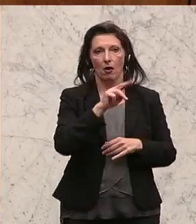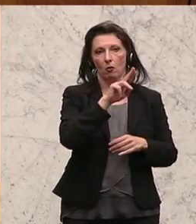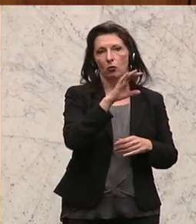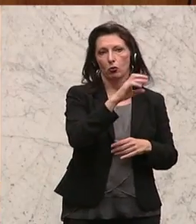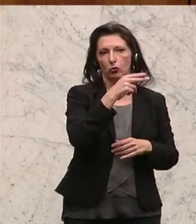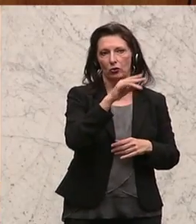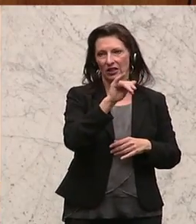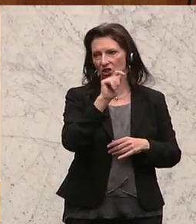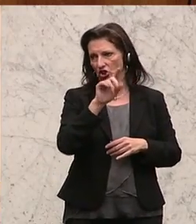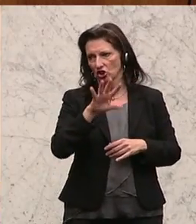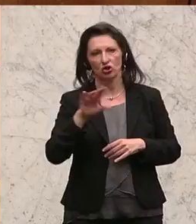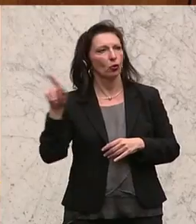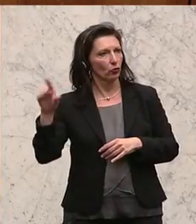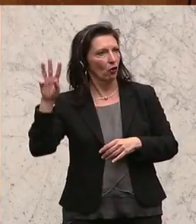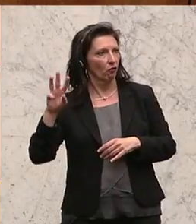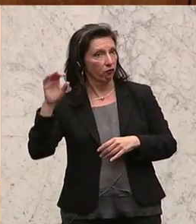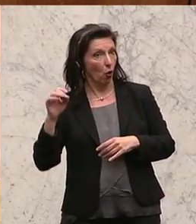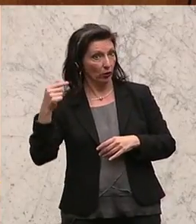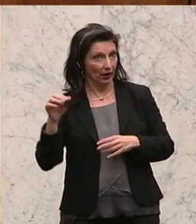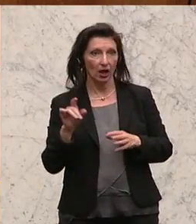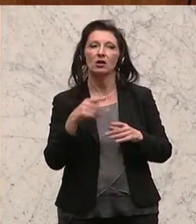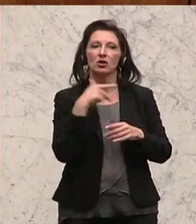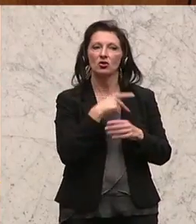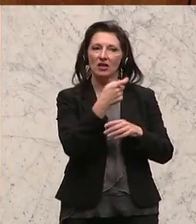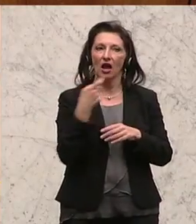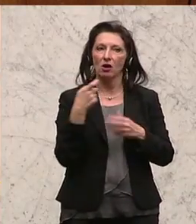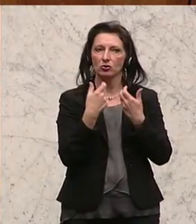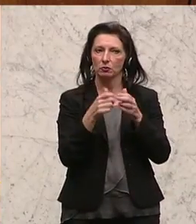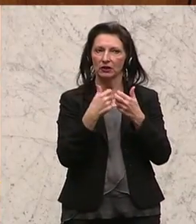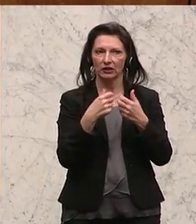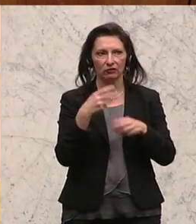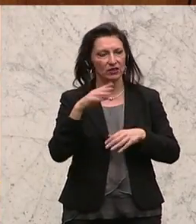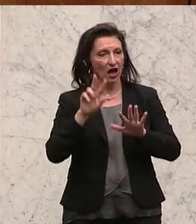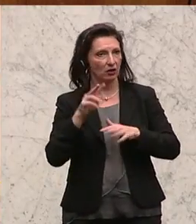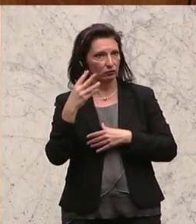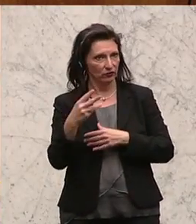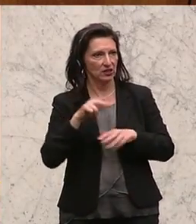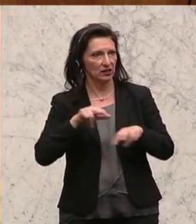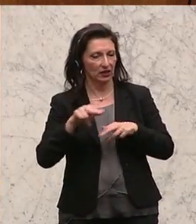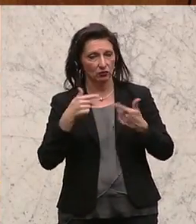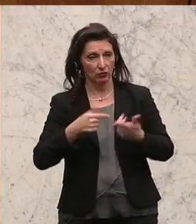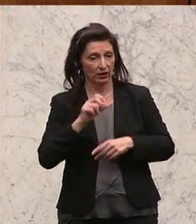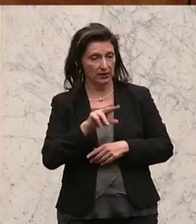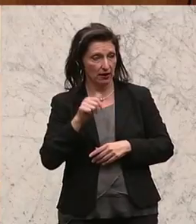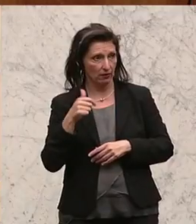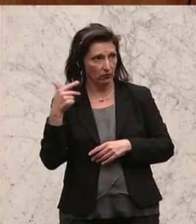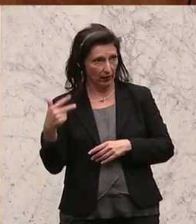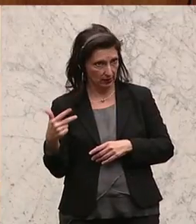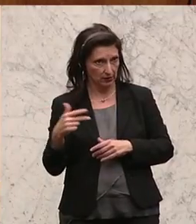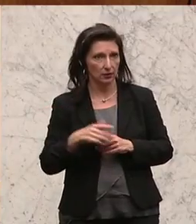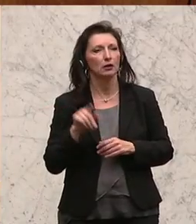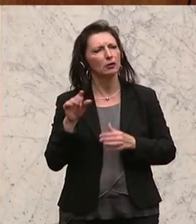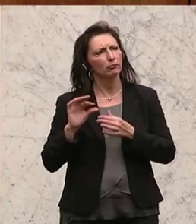und Wöginger, Kolleginnen und Kollegen, zum Bericht des Sozialausschusses 1448 der Beilagen über die Regierungsvorlage 1331 der Beilagen